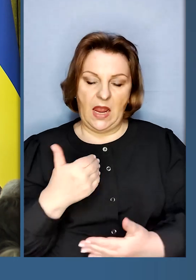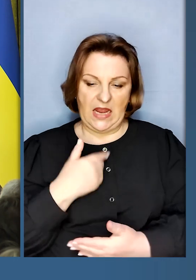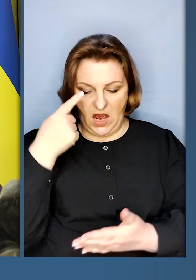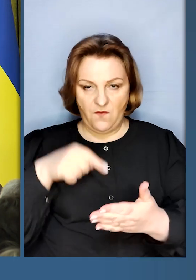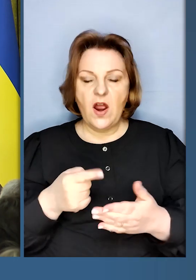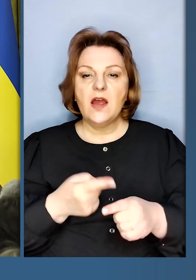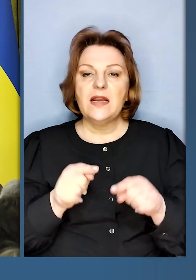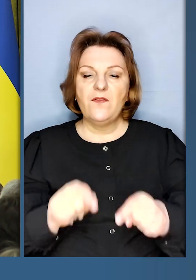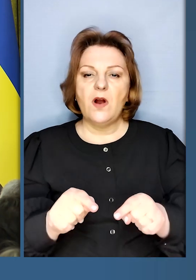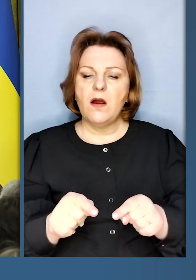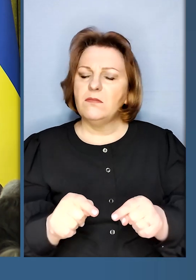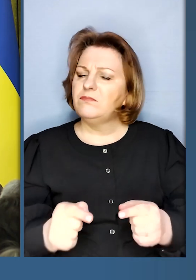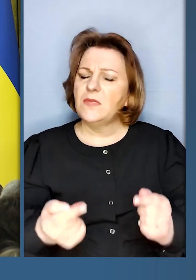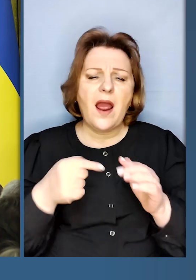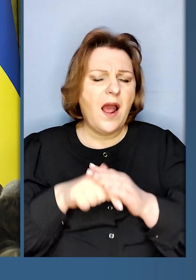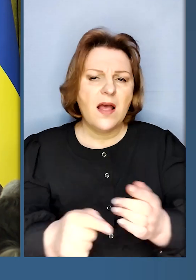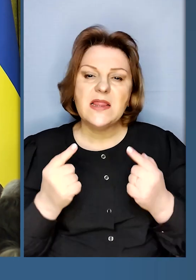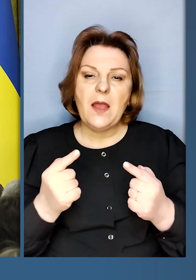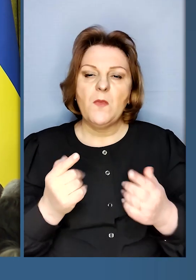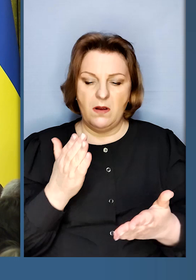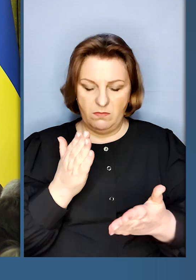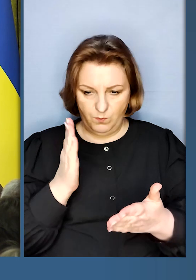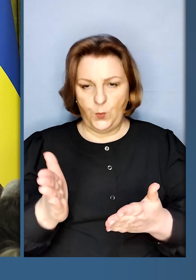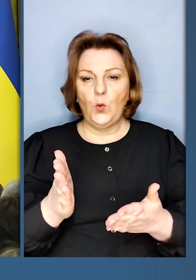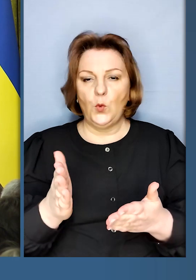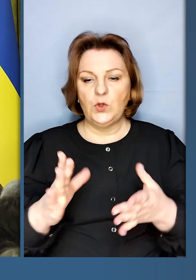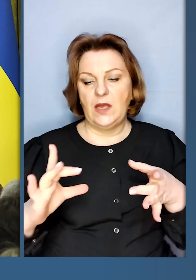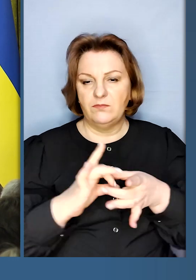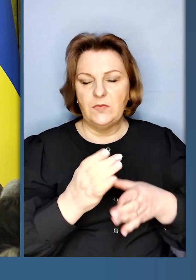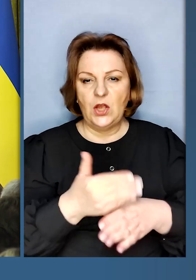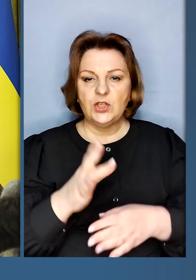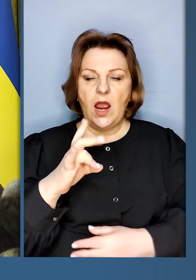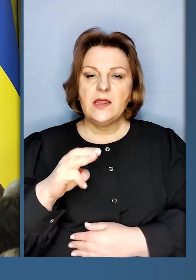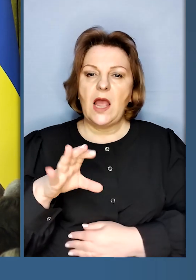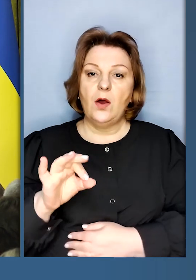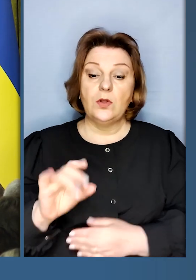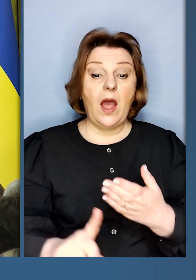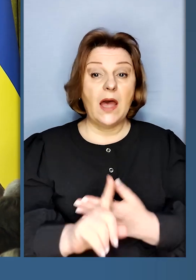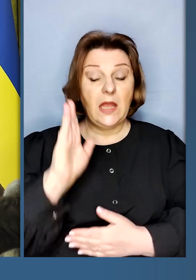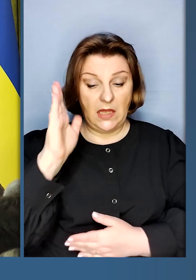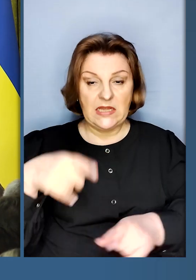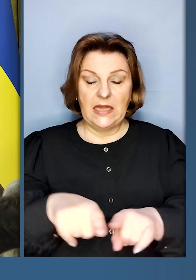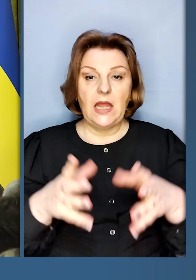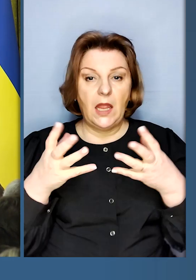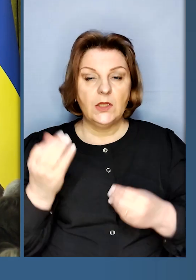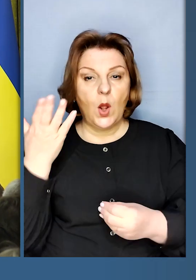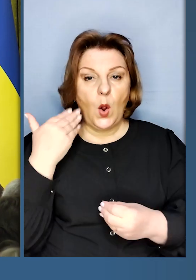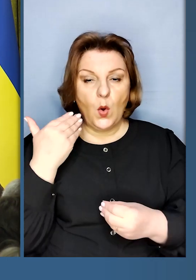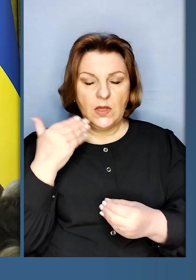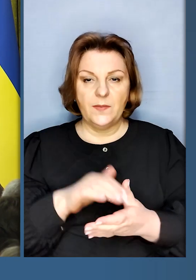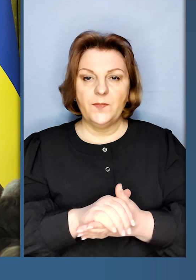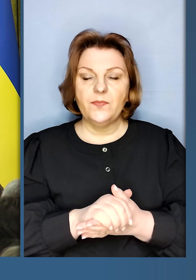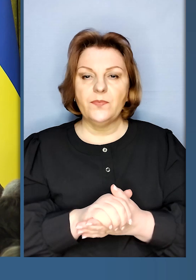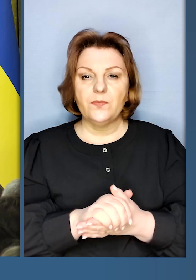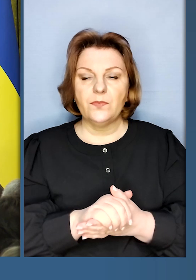Союзу, і я вірю в це глибоко, також частиною НАТО. Настане теж такий день, коли